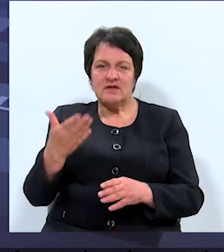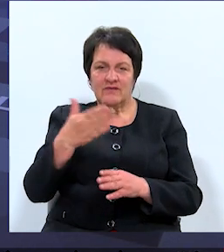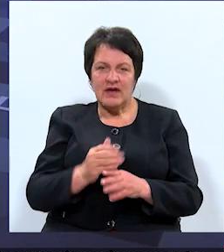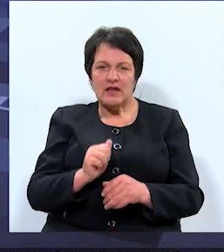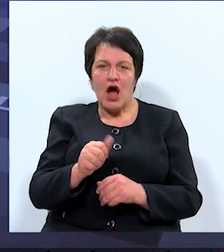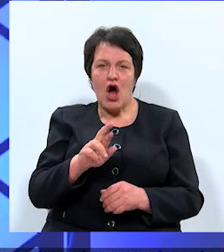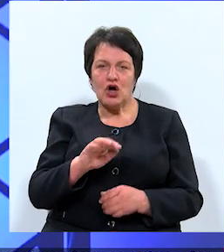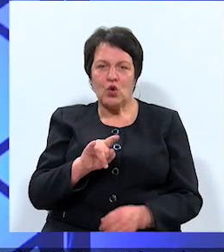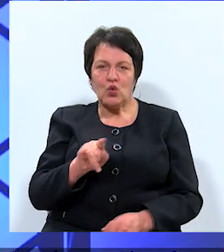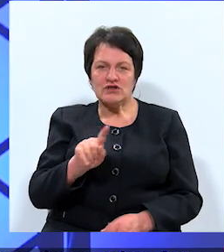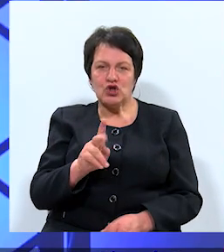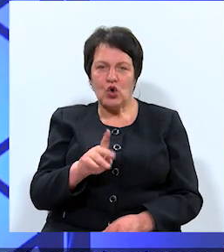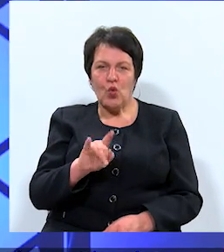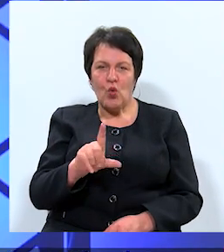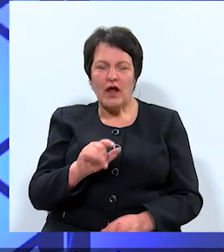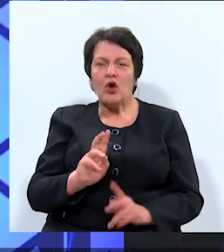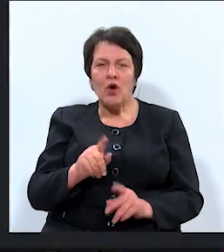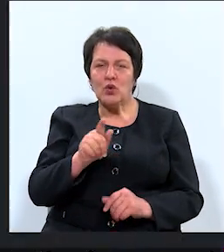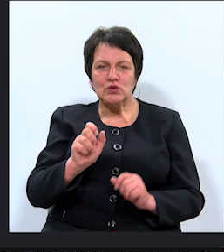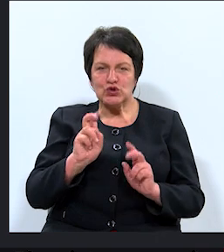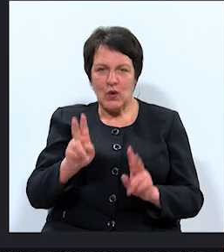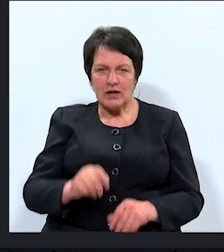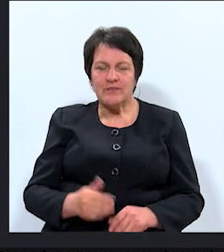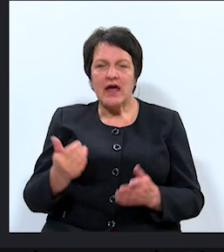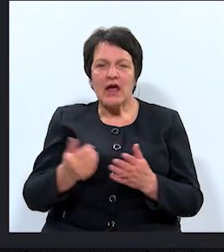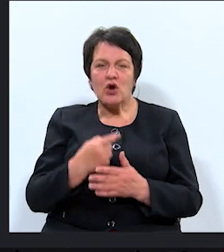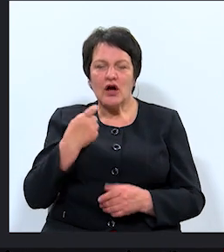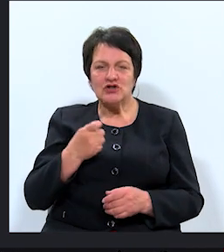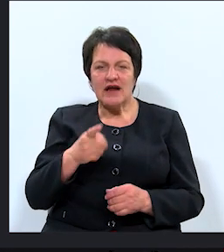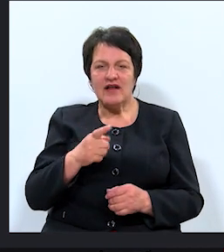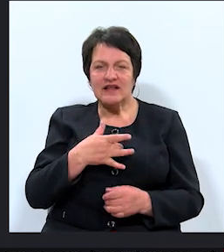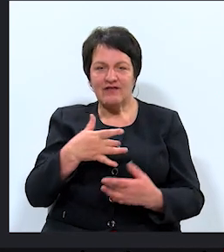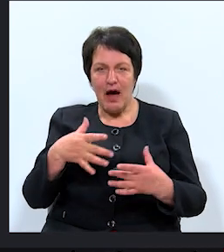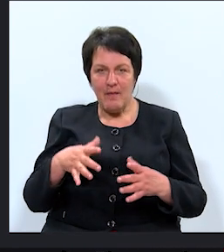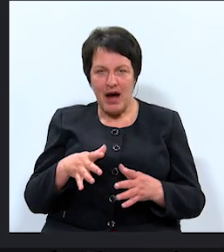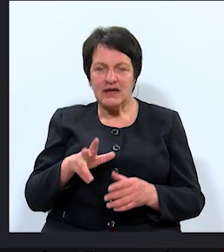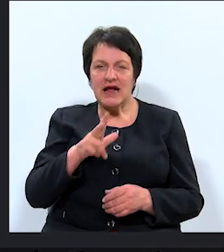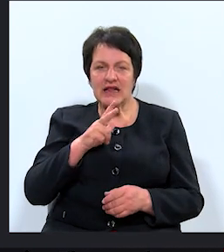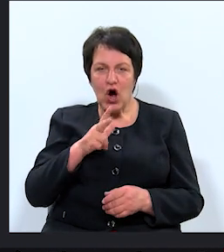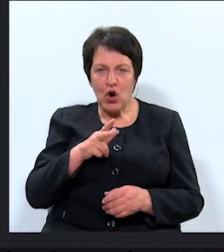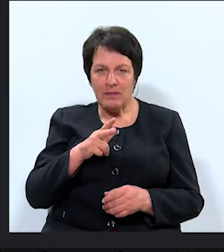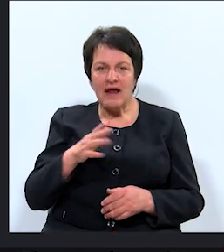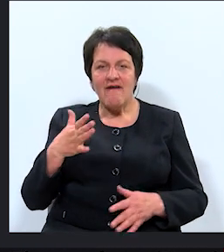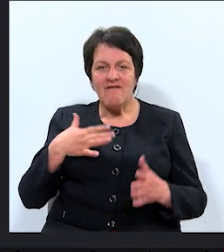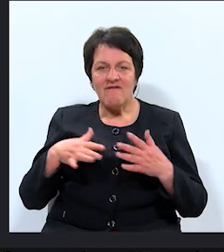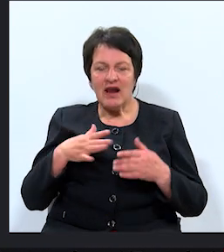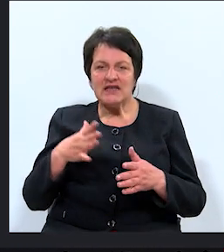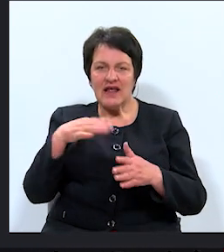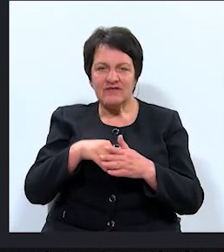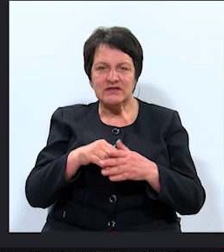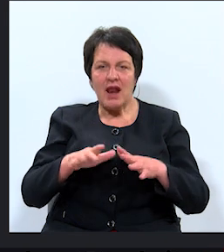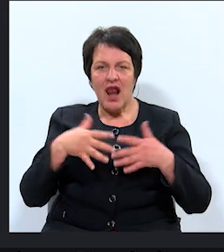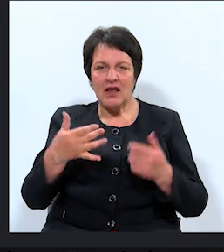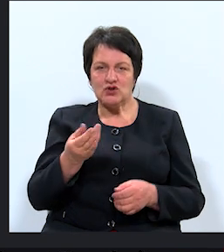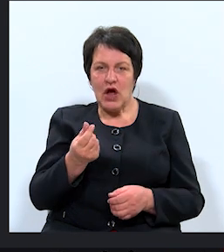īnturu skoli. Labvakar! Ko jūs solāt? Jaunā konservatīvā partija Daugavpilī vēlās investēt